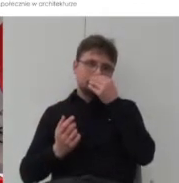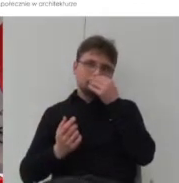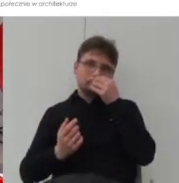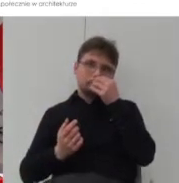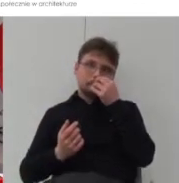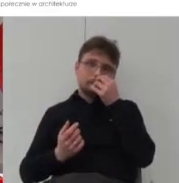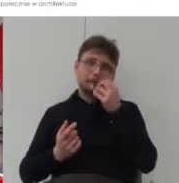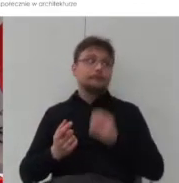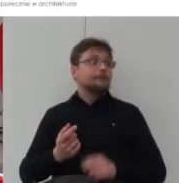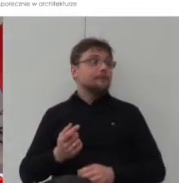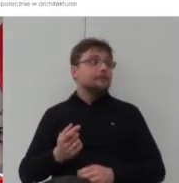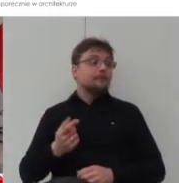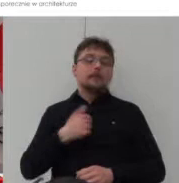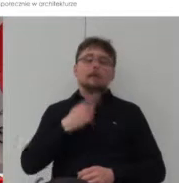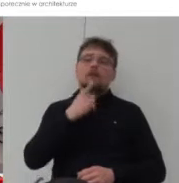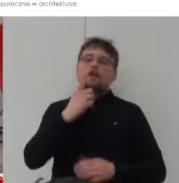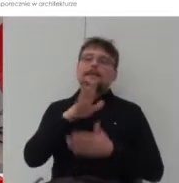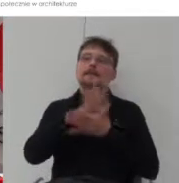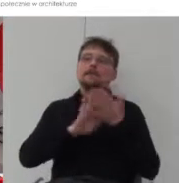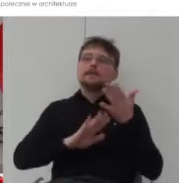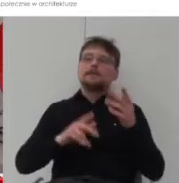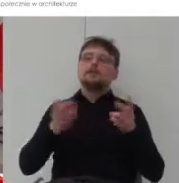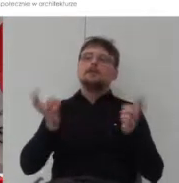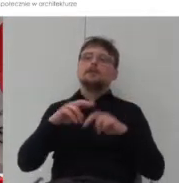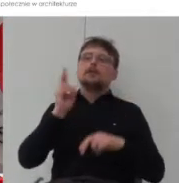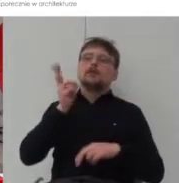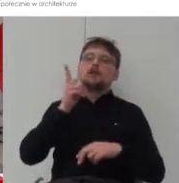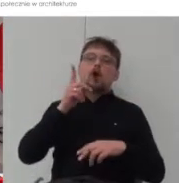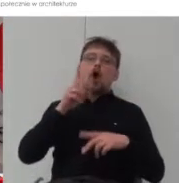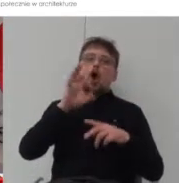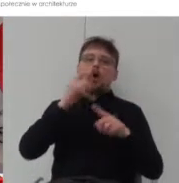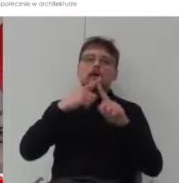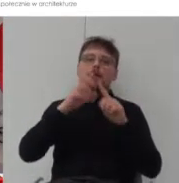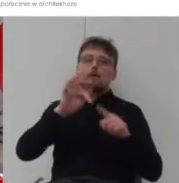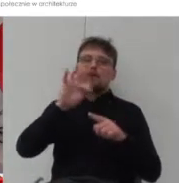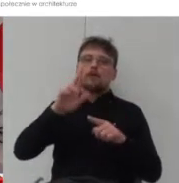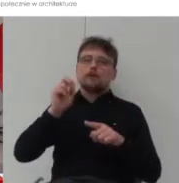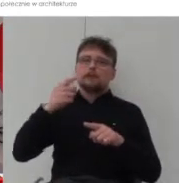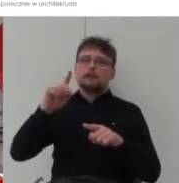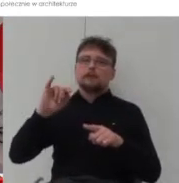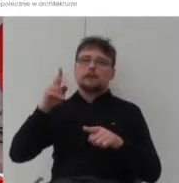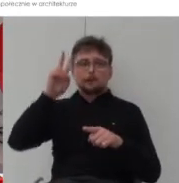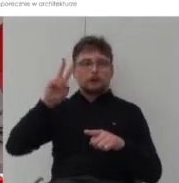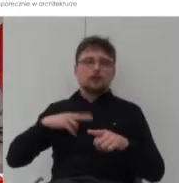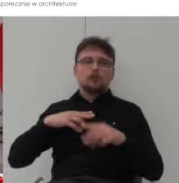Chciałbym się posłużyć tutaj definicją stworzoną przez Oxfordski Instytut do spraw zrównoważonego rozwoju